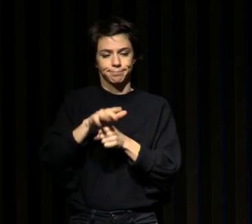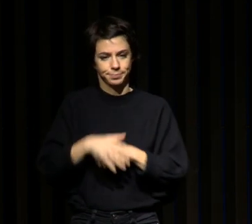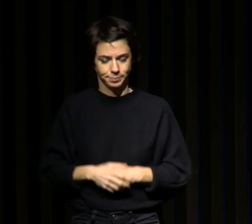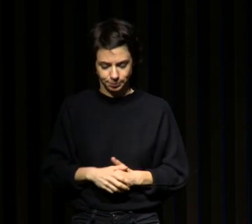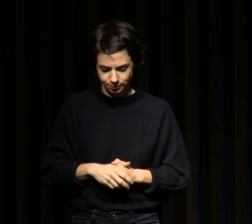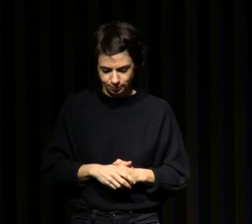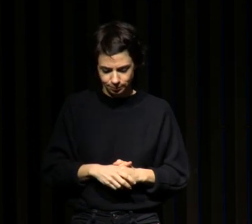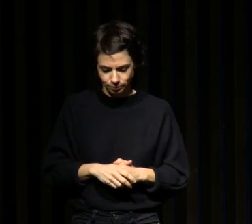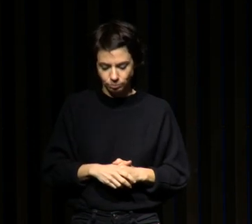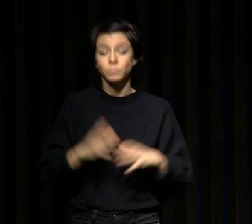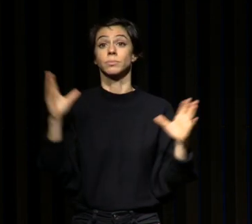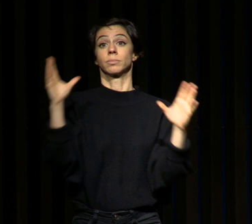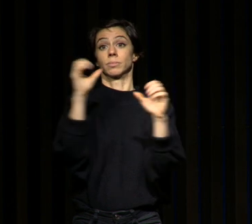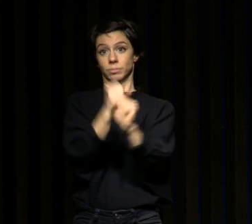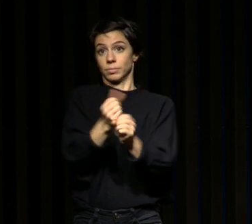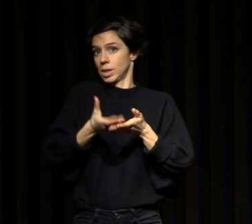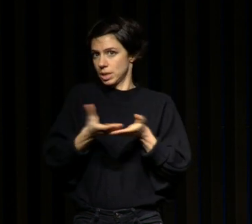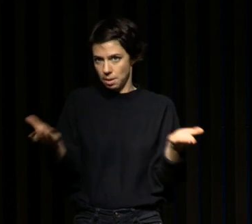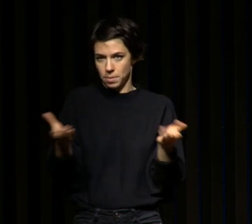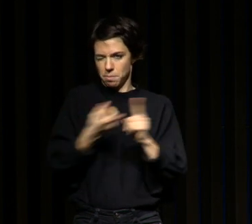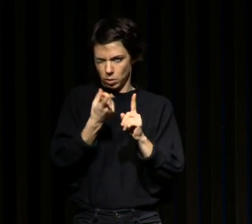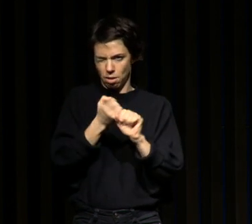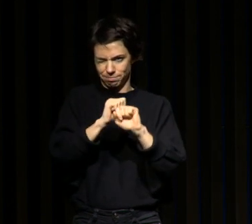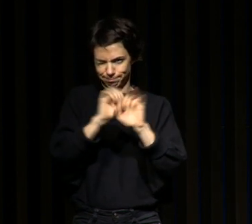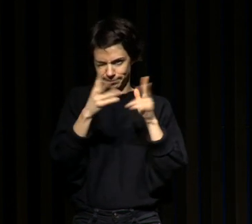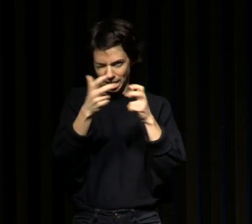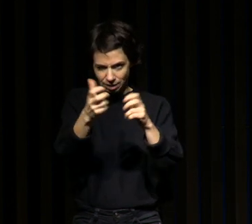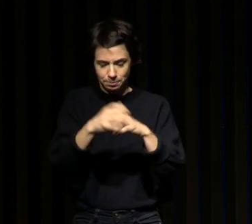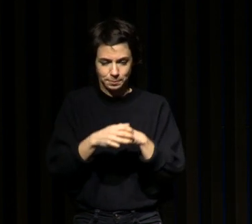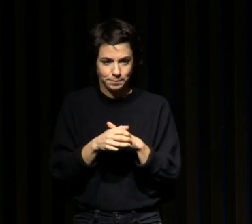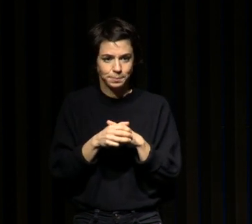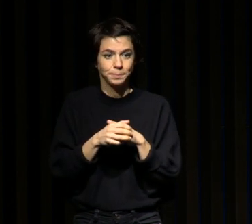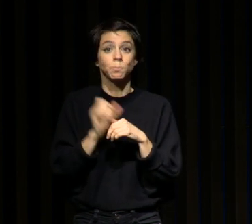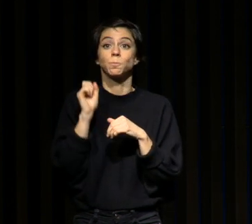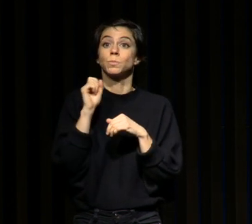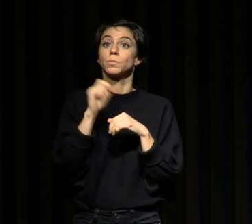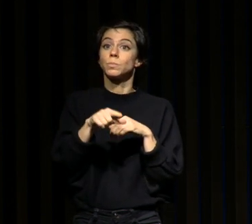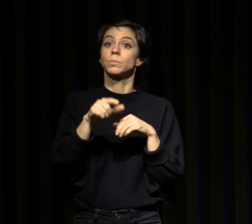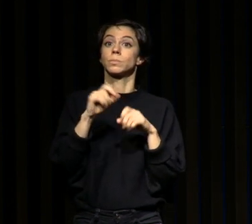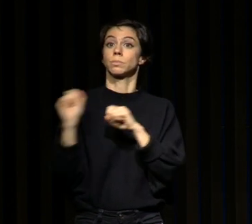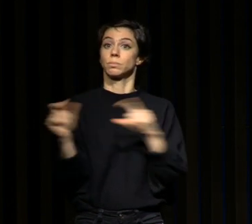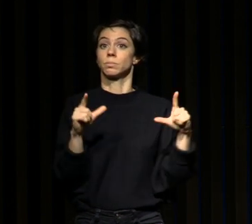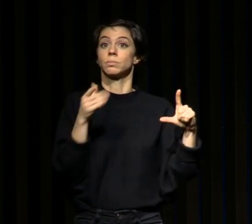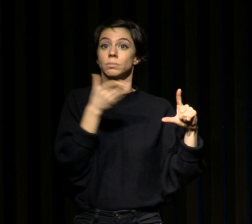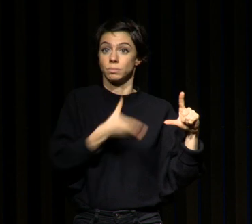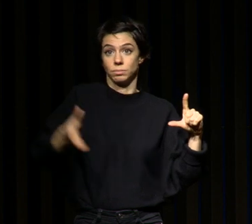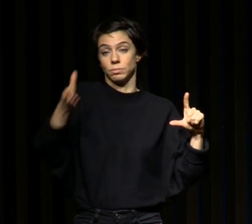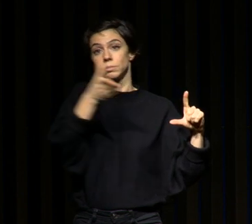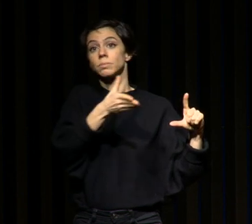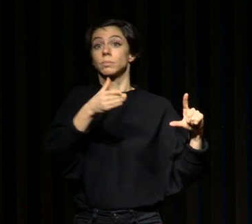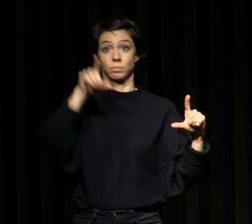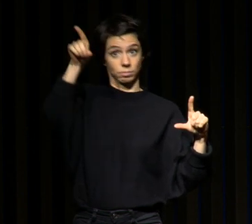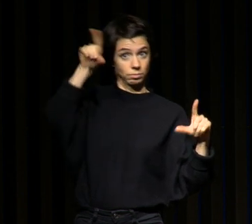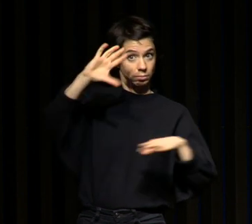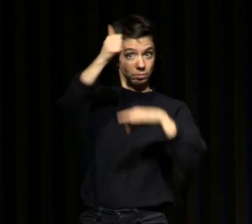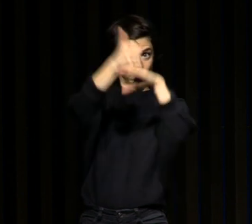pour parler simple et pour parler clair cette diapositive qui est une diapositive qui présente les données de santé publique